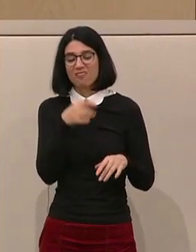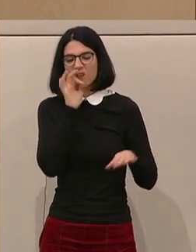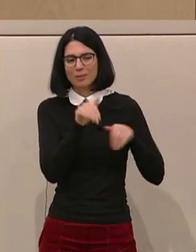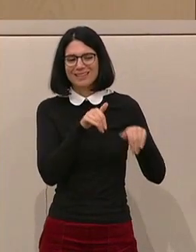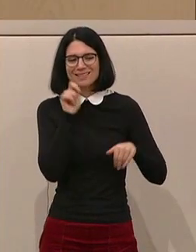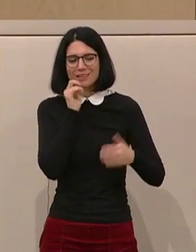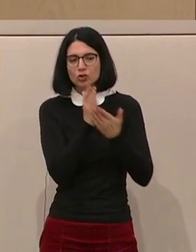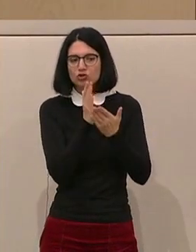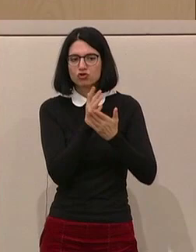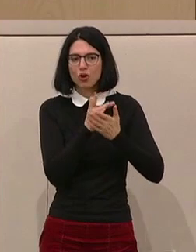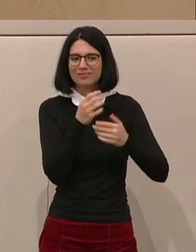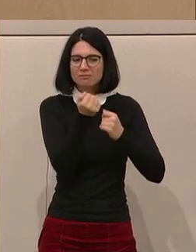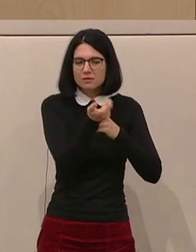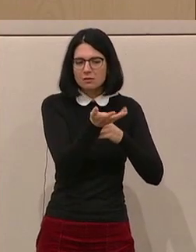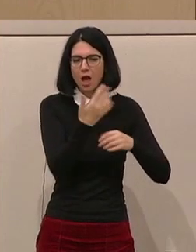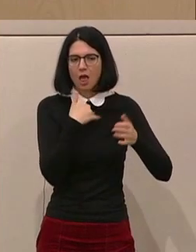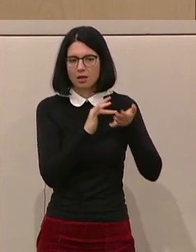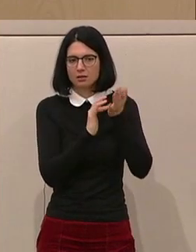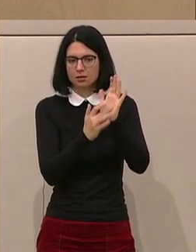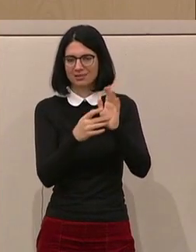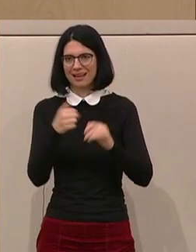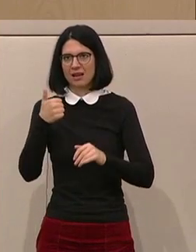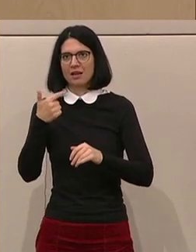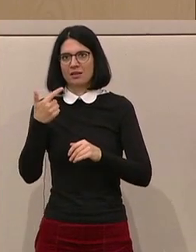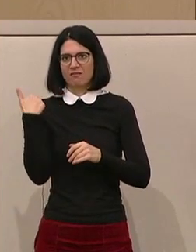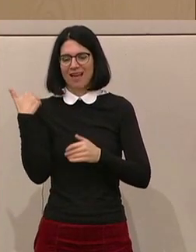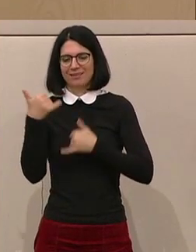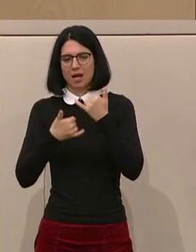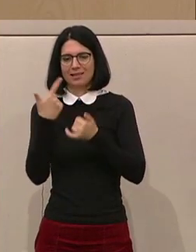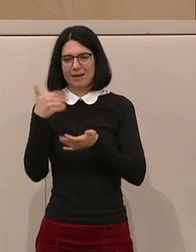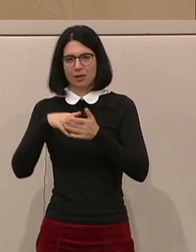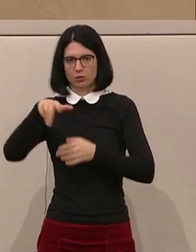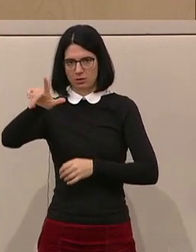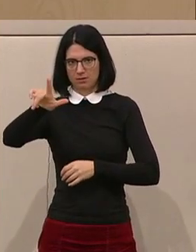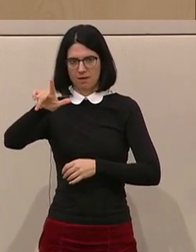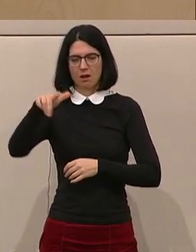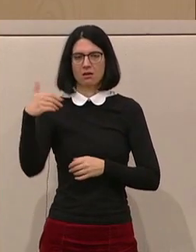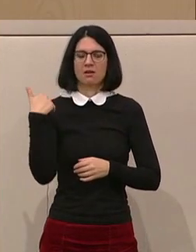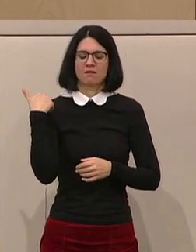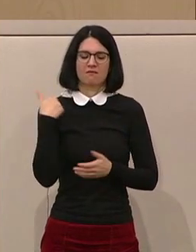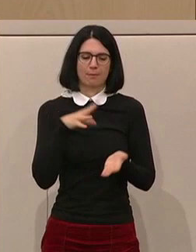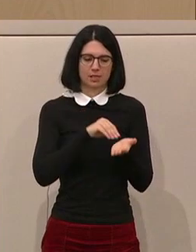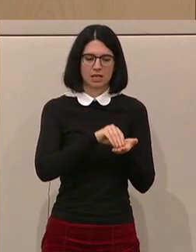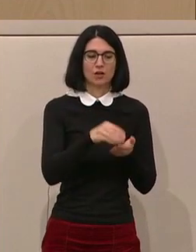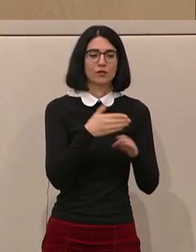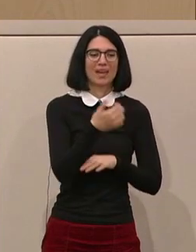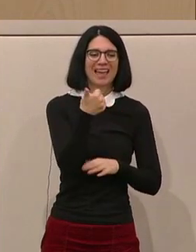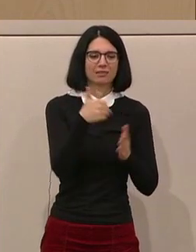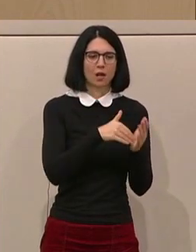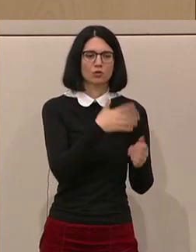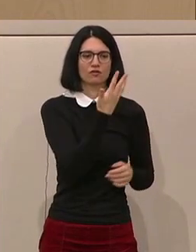angesprochen hat, nur damit man wieder einmal einen Vergleich hat. Im Jahr 2002 bezahlten wir für 1